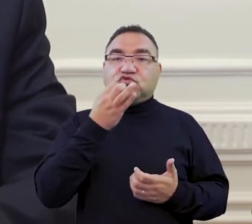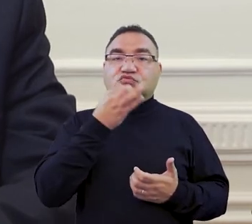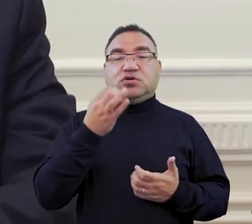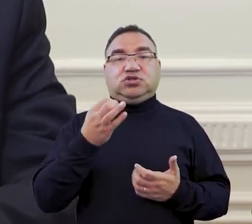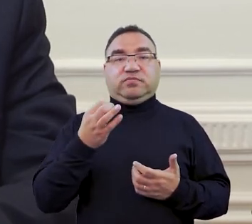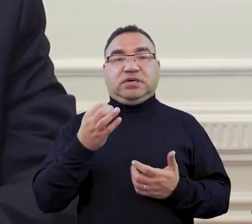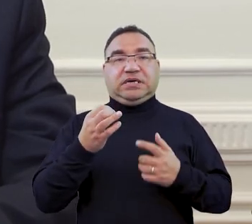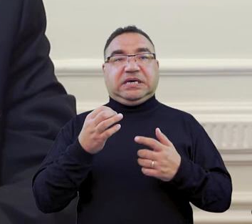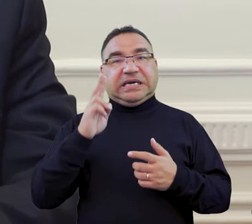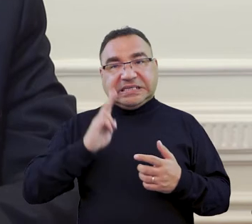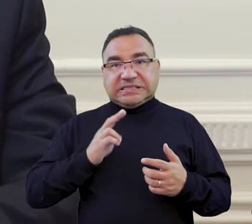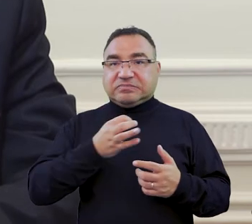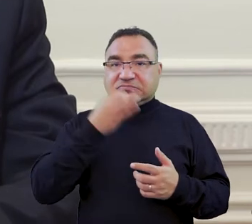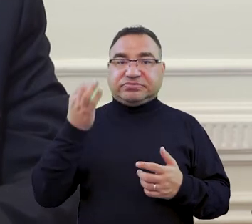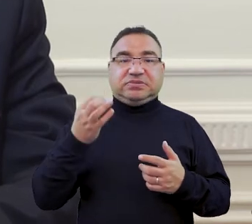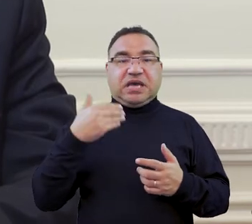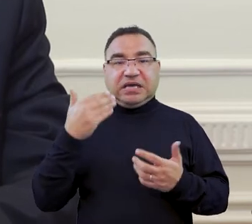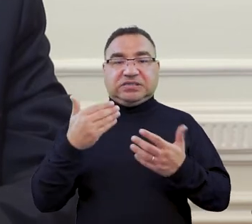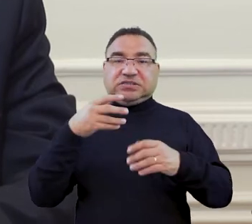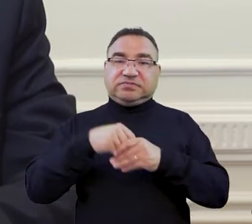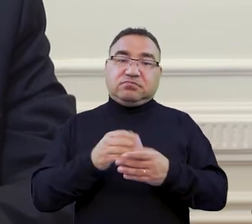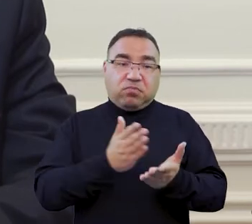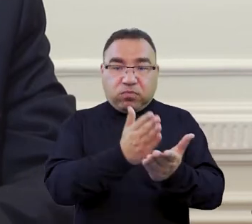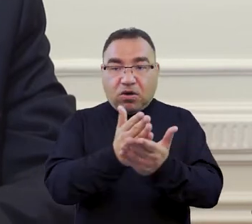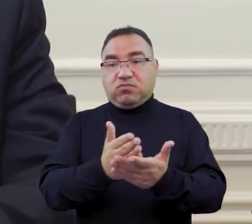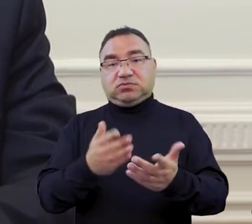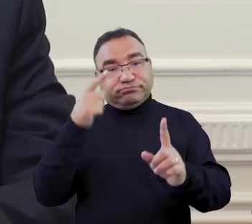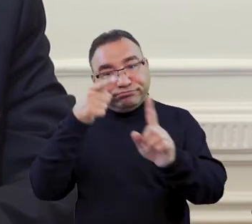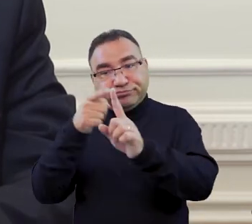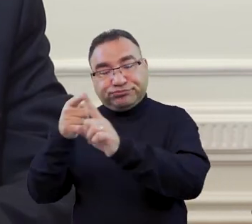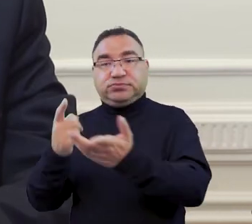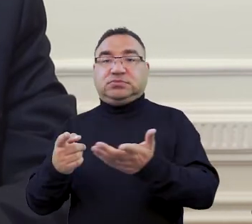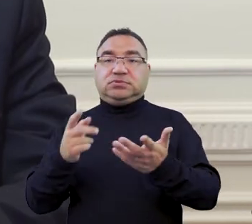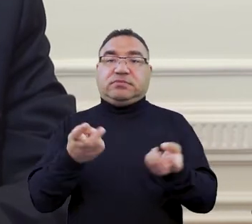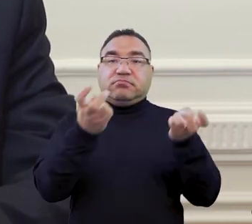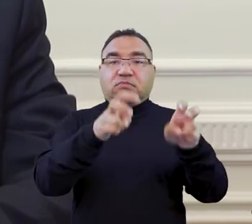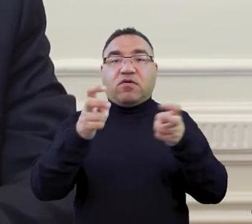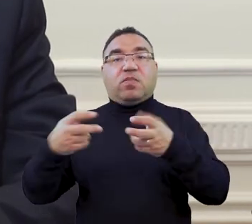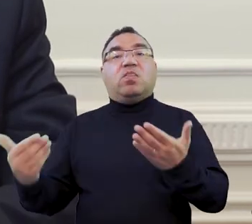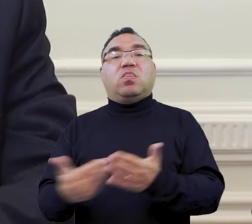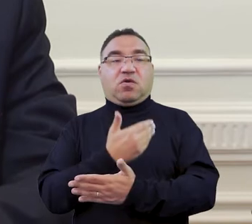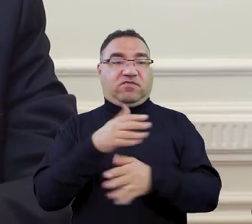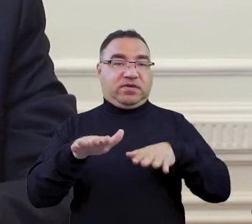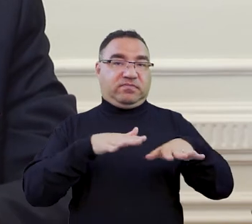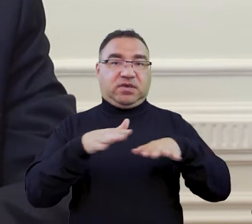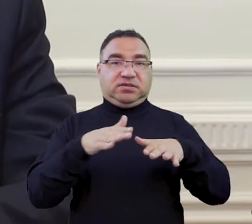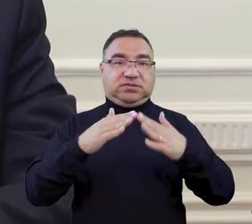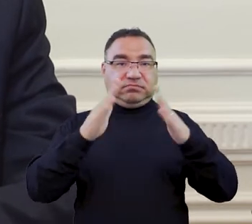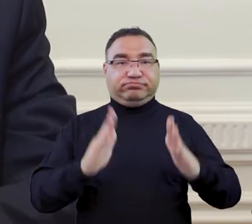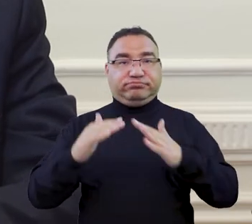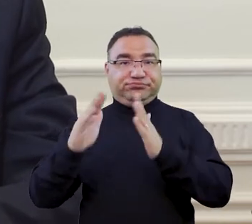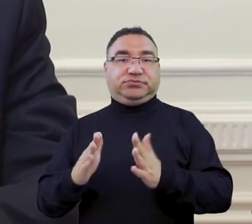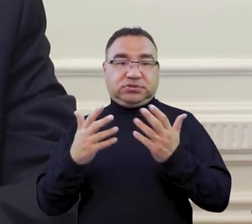tych akademikach, które są i wspierać ewentualnie inicjatywy tam, gdzie będą powstawały budowy nowych akademików w miarę